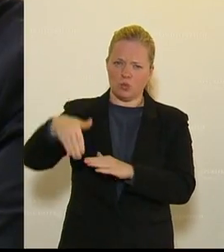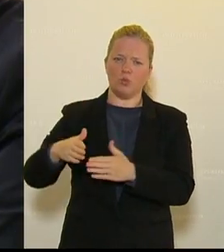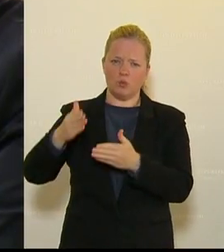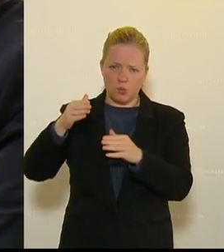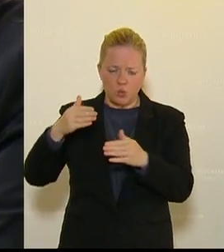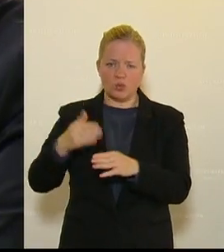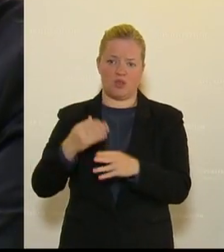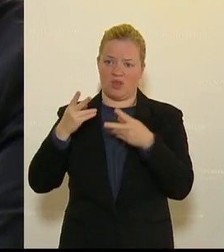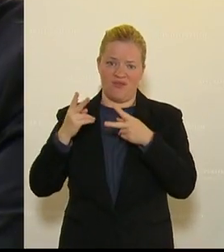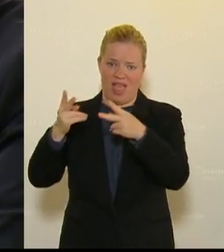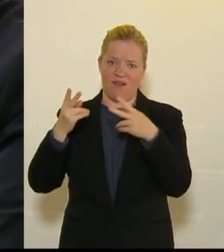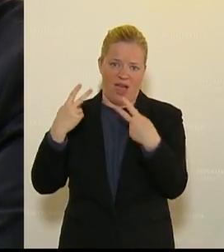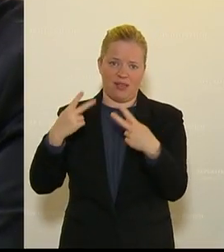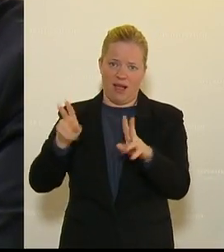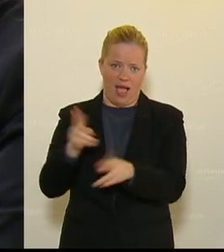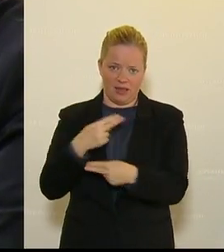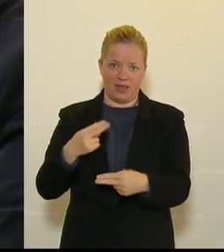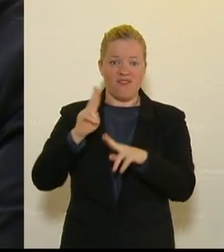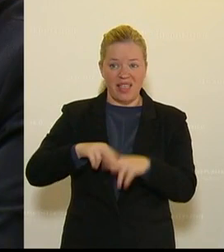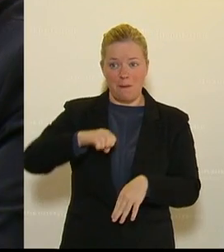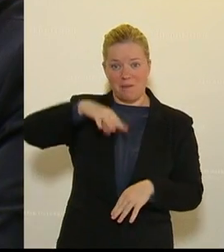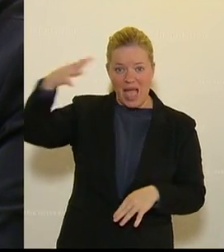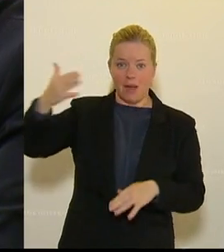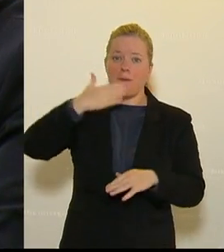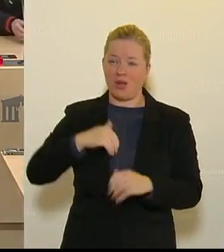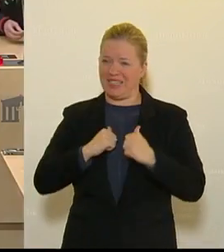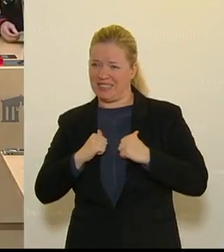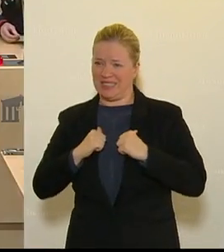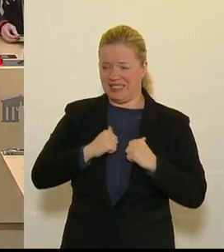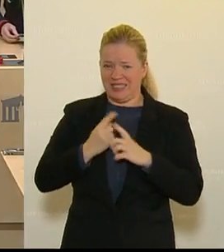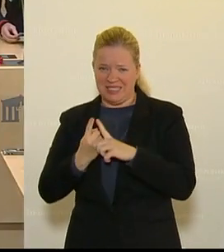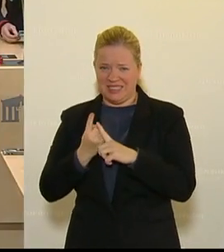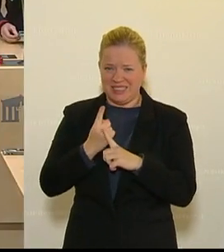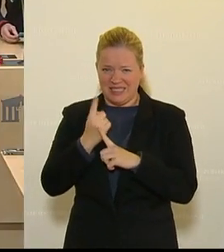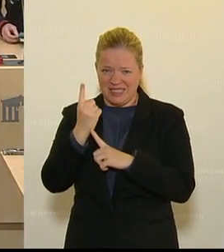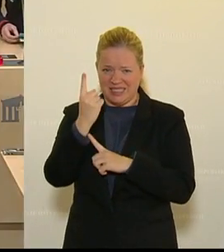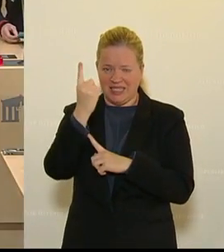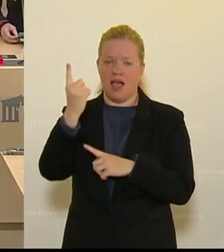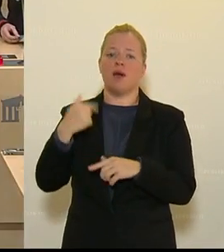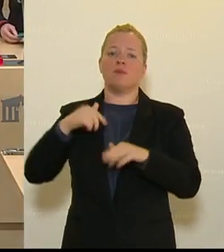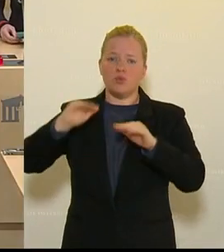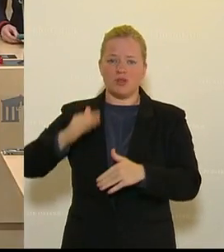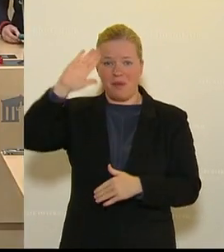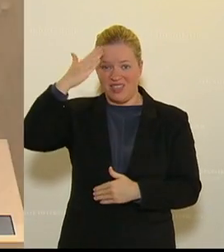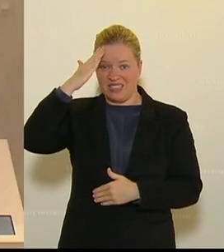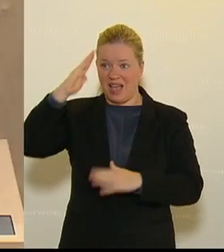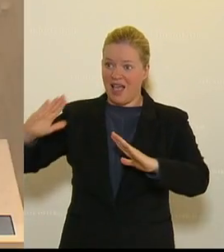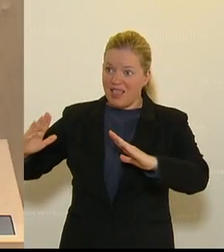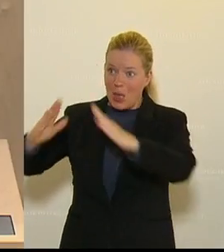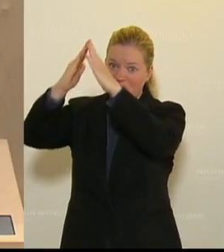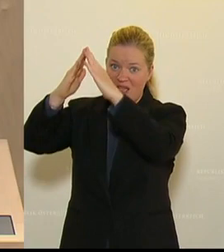dazu muss man wissen, wer einen Berg besteigt, muss sich eines bewusst sein, dass das Ende nicht der Gipfel ist.